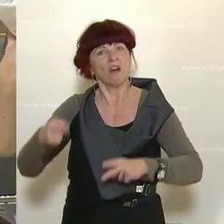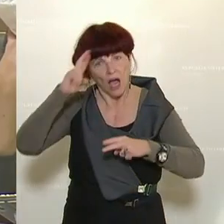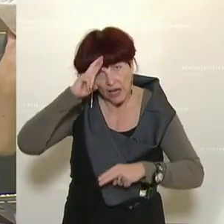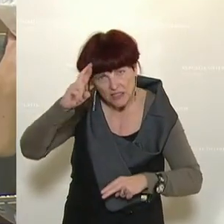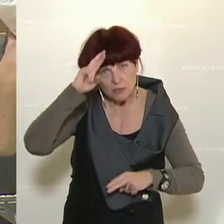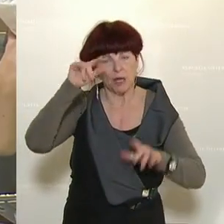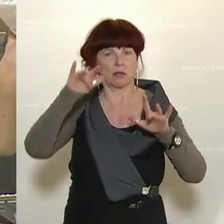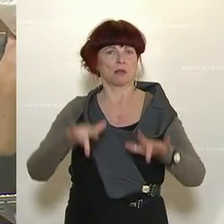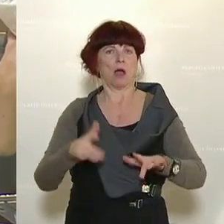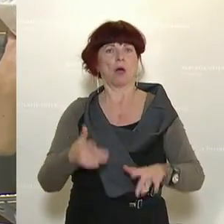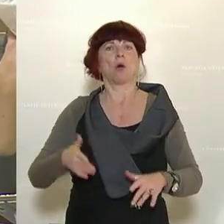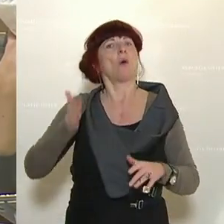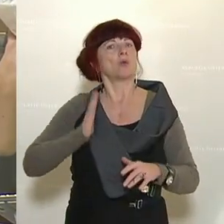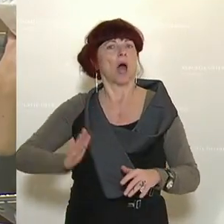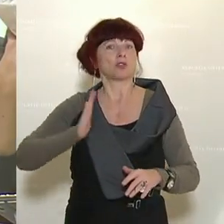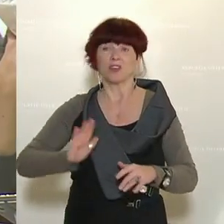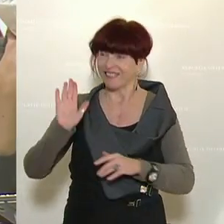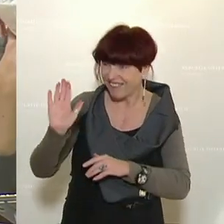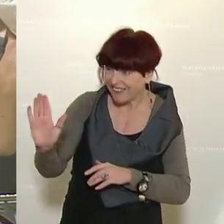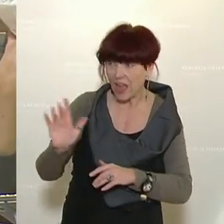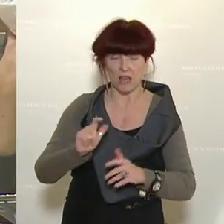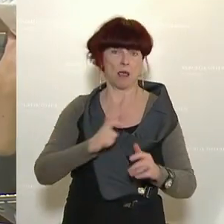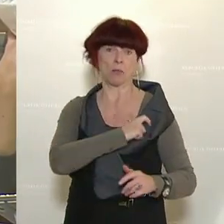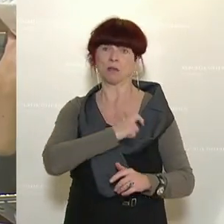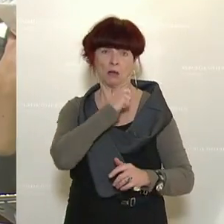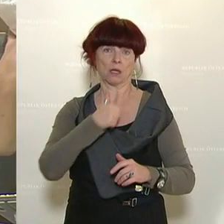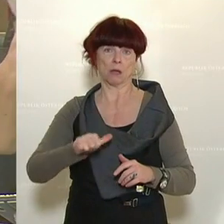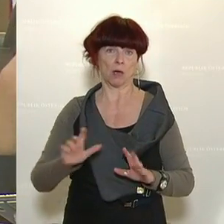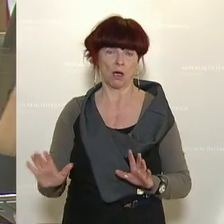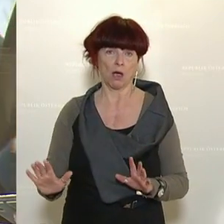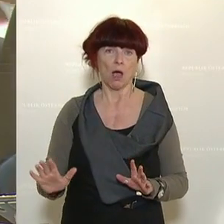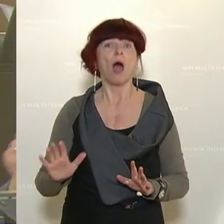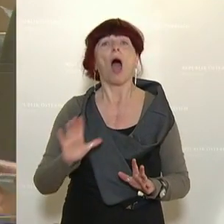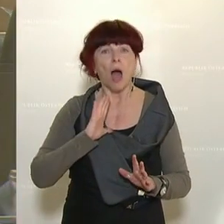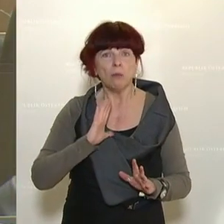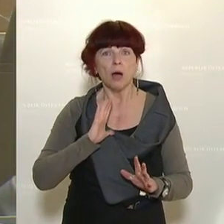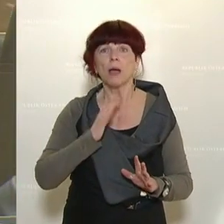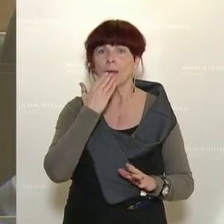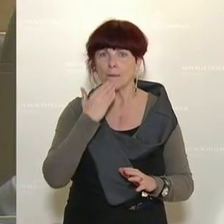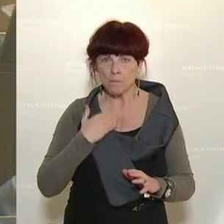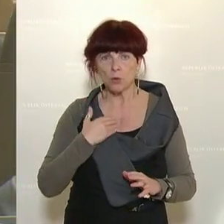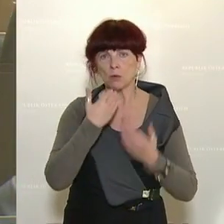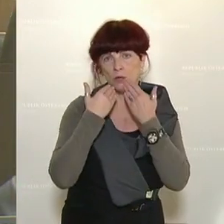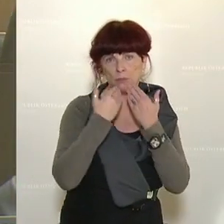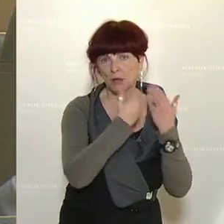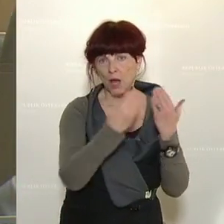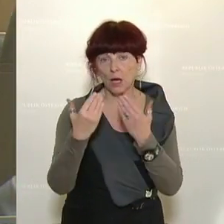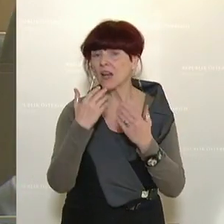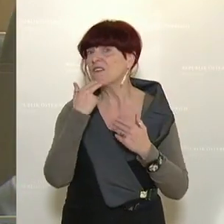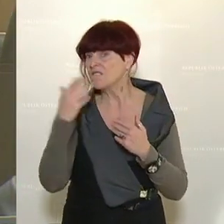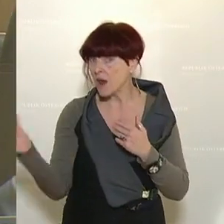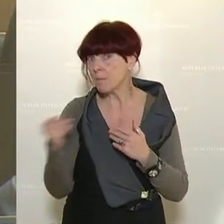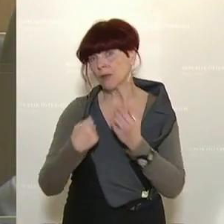umzugehen. Da nehme ich deine Rede jetzt aus. Aber ich bin wirklich nicht, ich halte nicht hintereinander, dass ich mich bedanke bei allen, die das